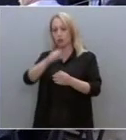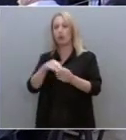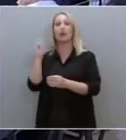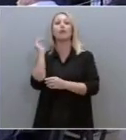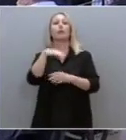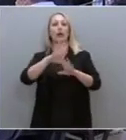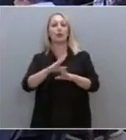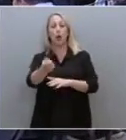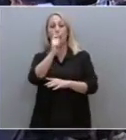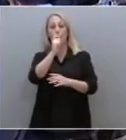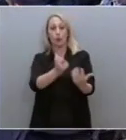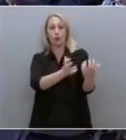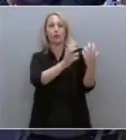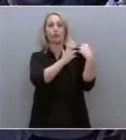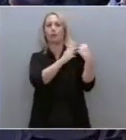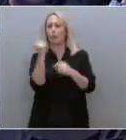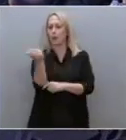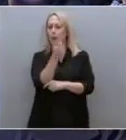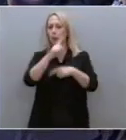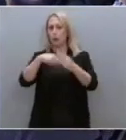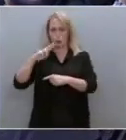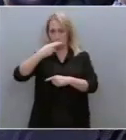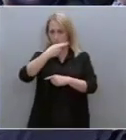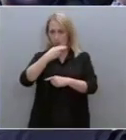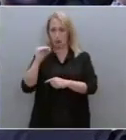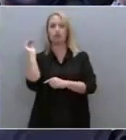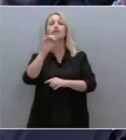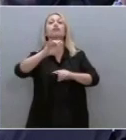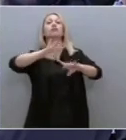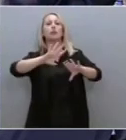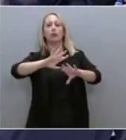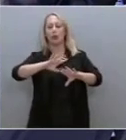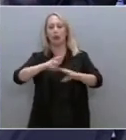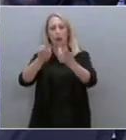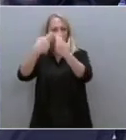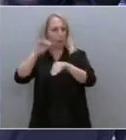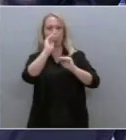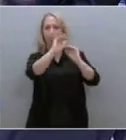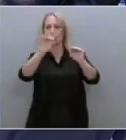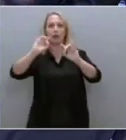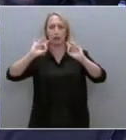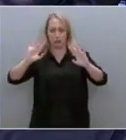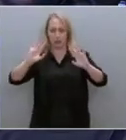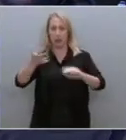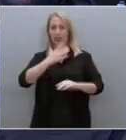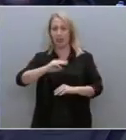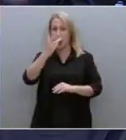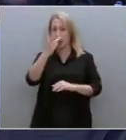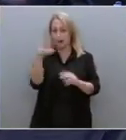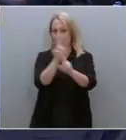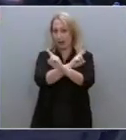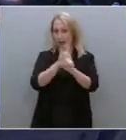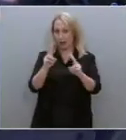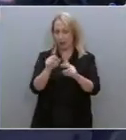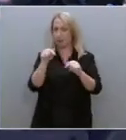Ο Πρωθυπουργός, θέλω λοιπόν να μας αποσαφηνήσετε σήμερα τρία ζητήματα. Τι πραγματικά